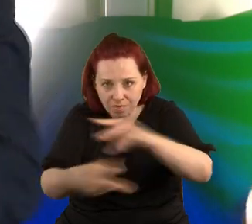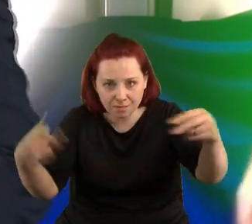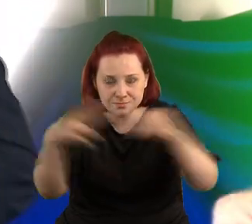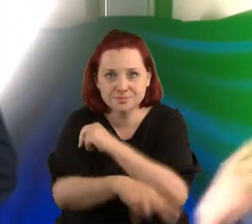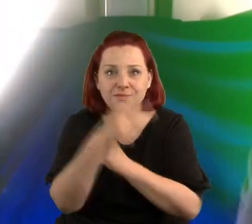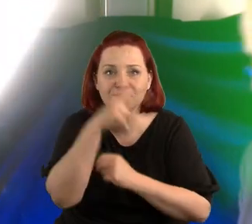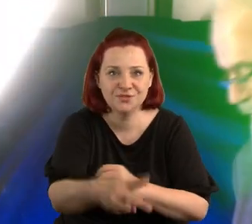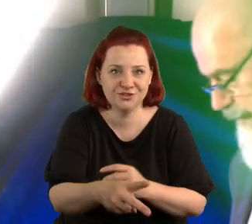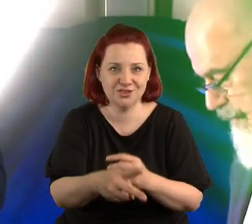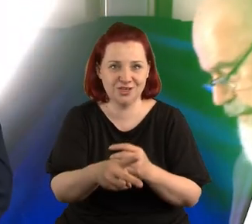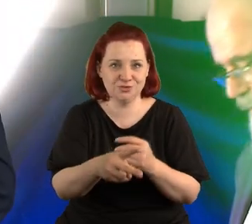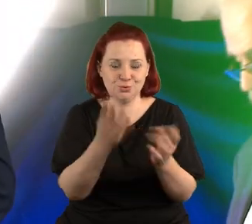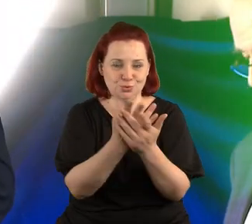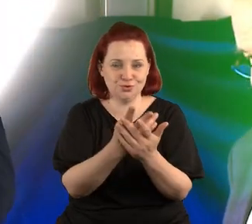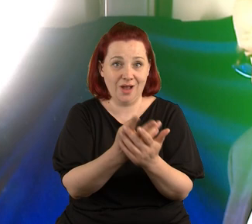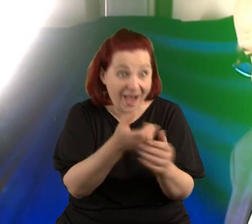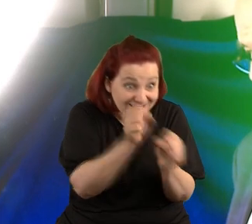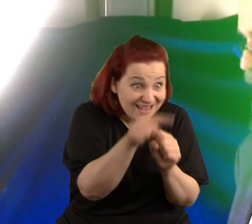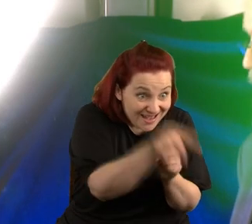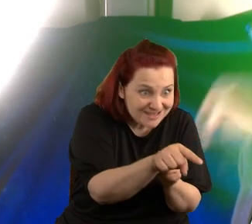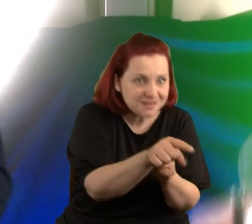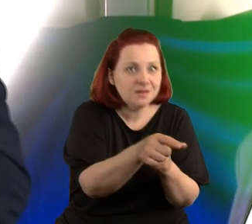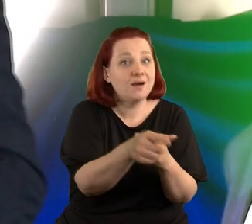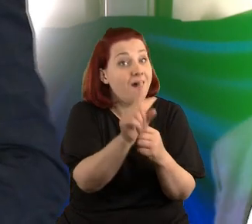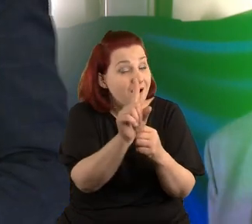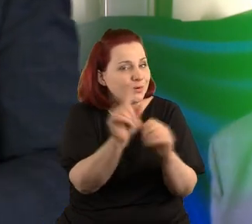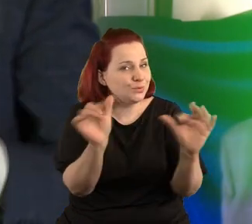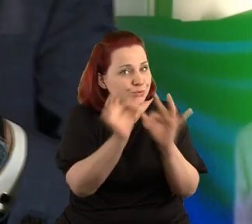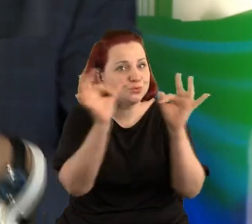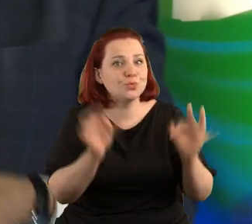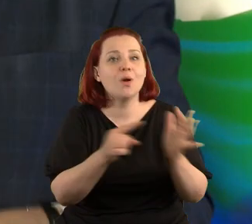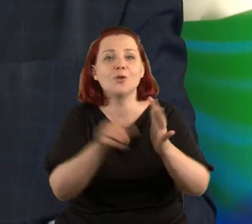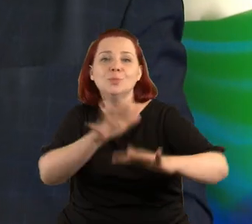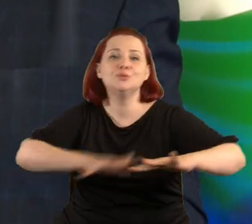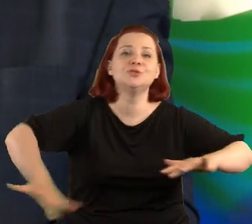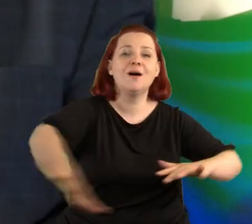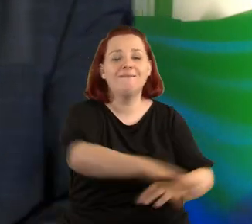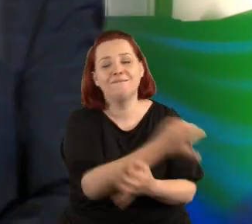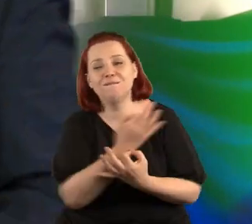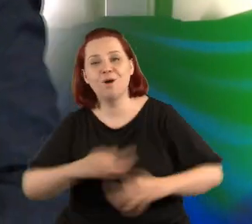to, co jest. A sztuka jest przestrzenią wolności.